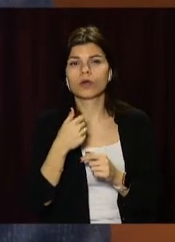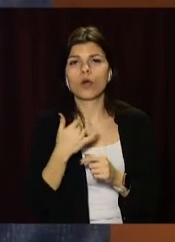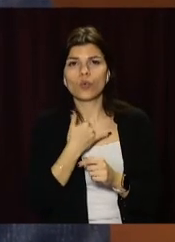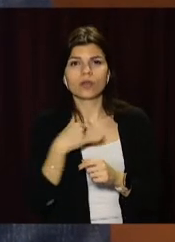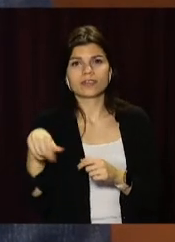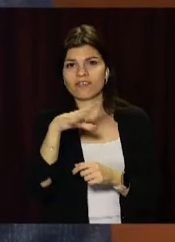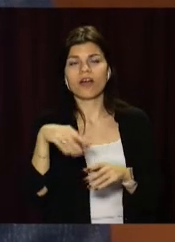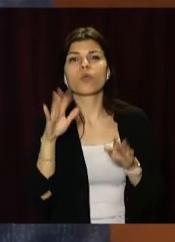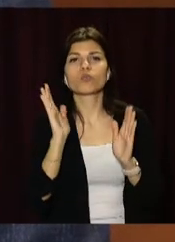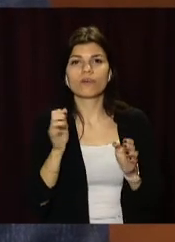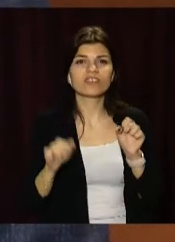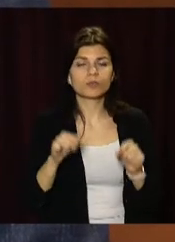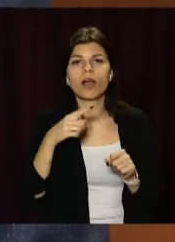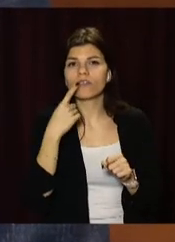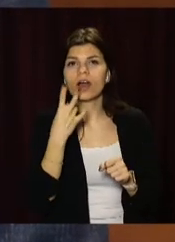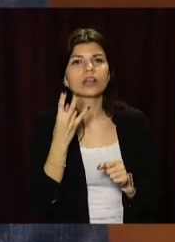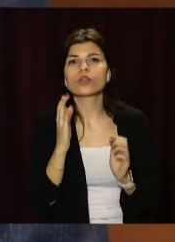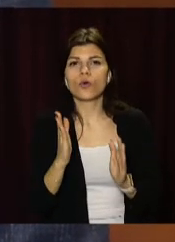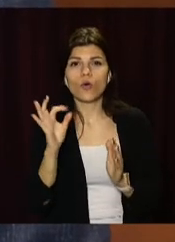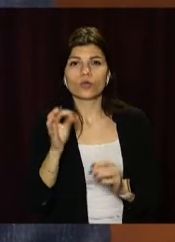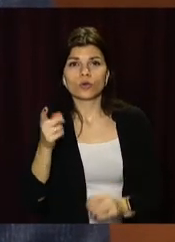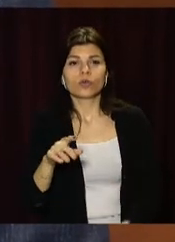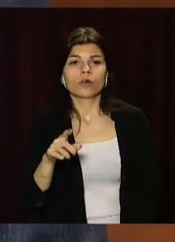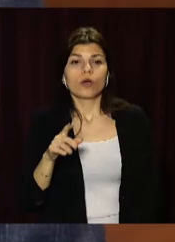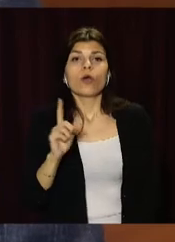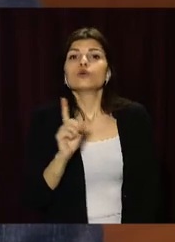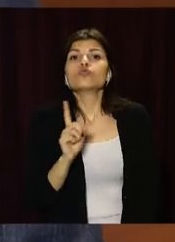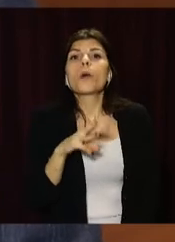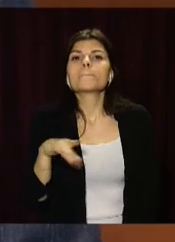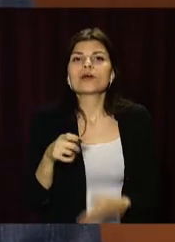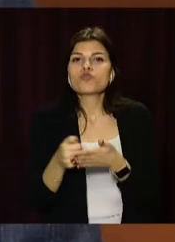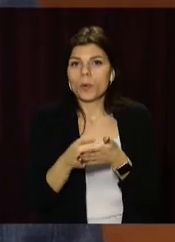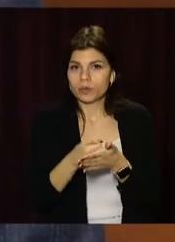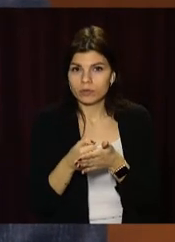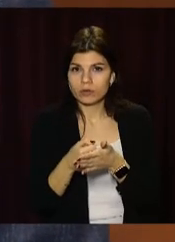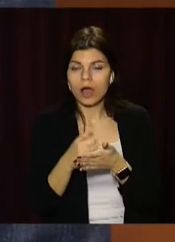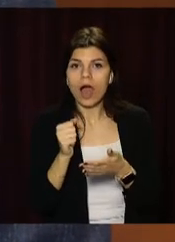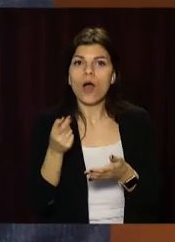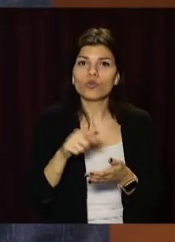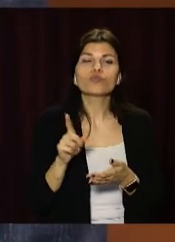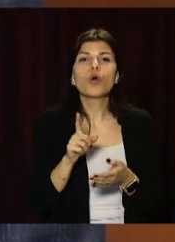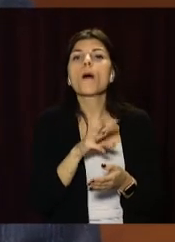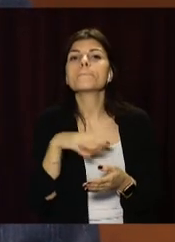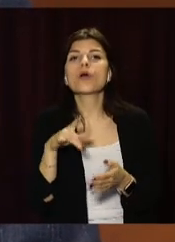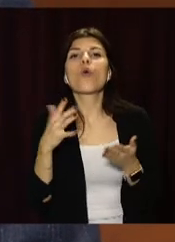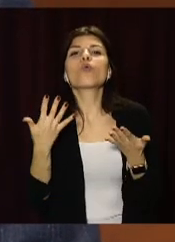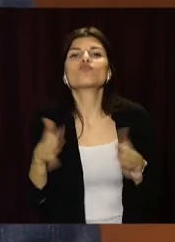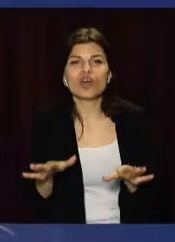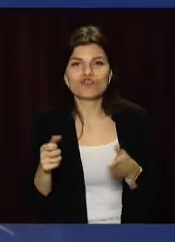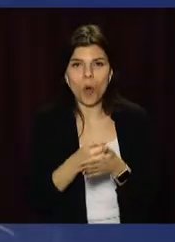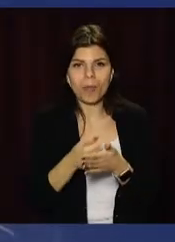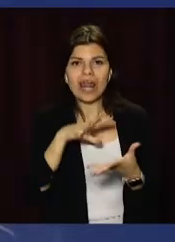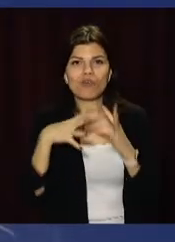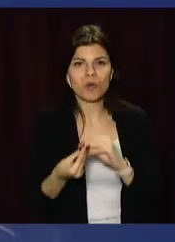з вами буде можливість говорити не тільки про те, що ми доб'ємося, а й про те, чого ми доб'ялися.